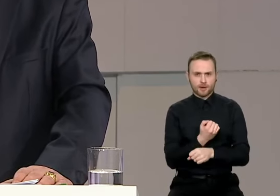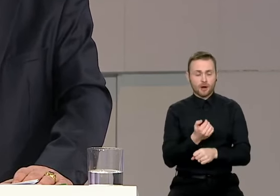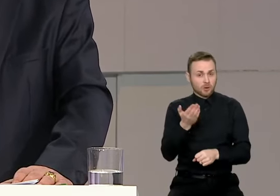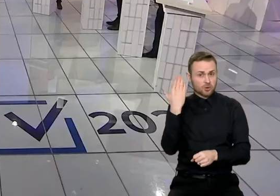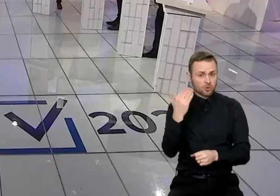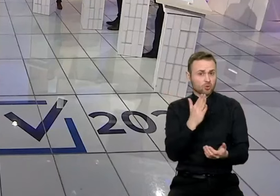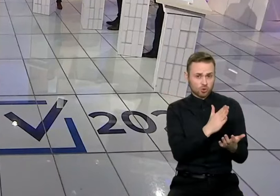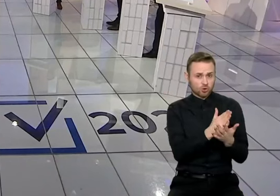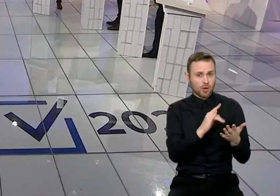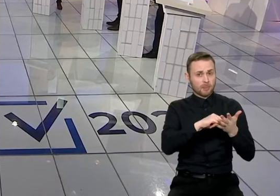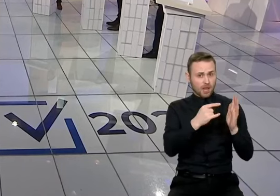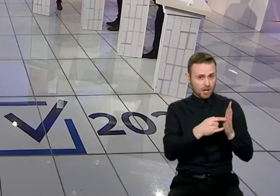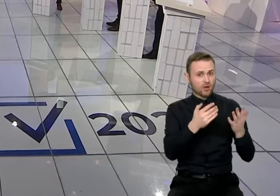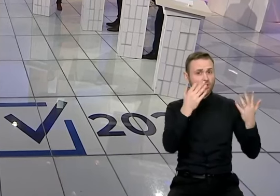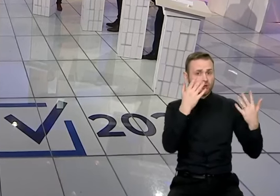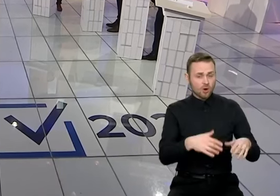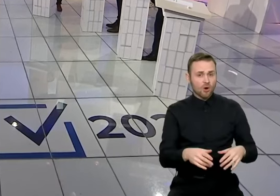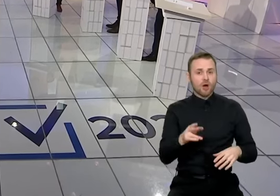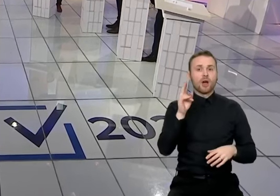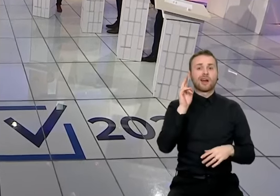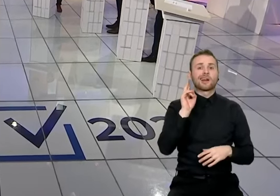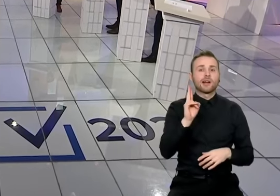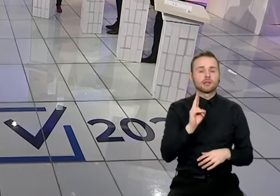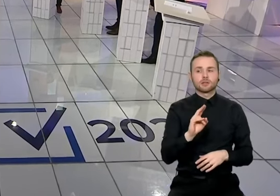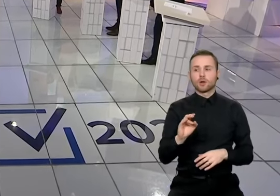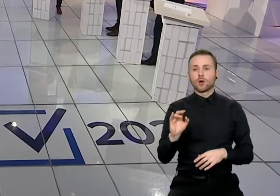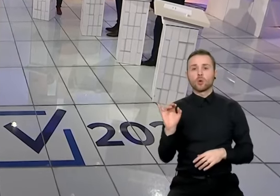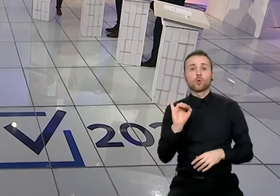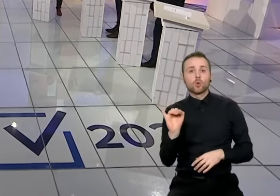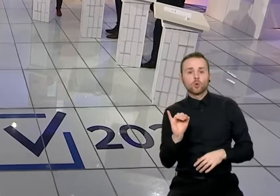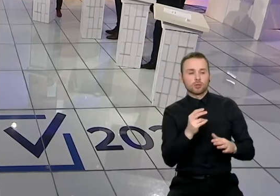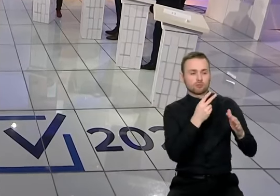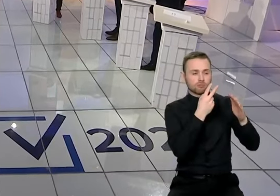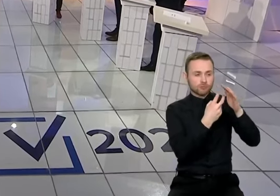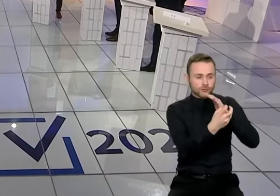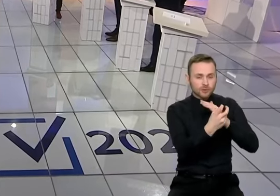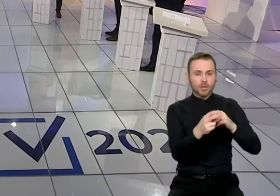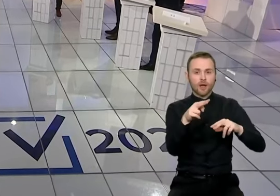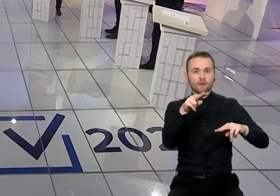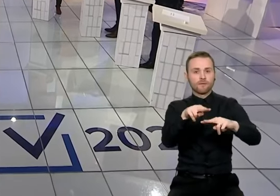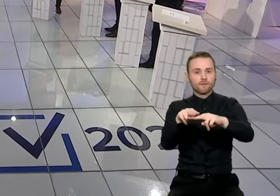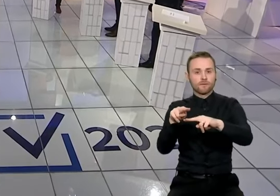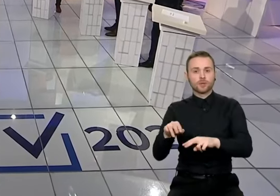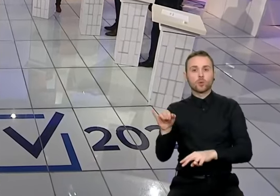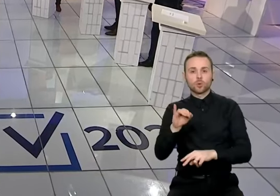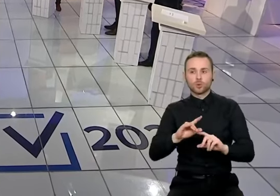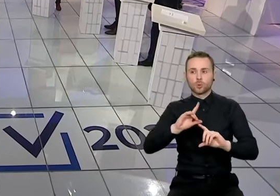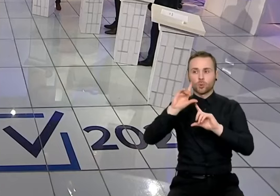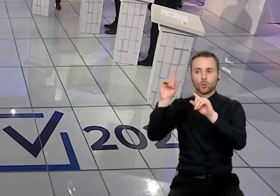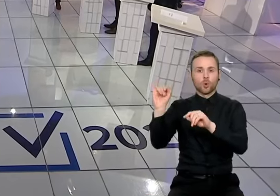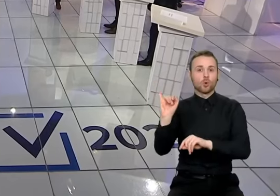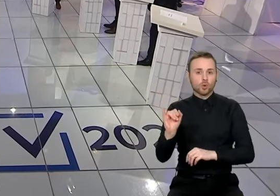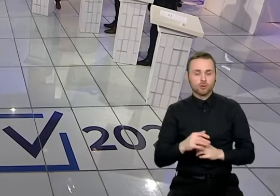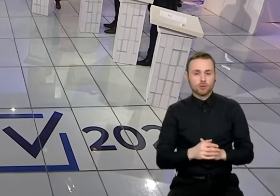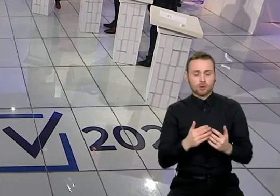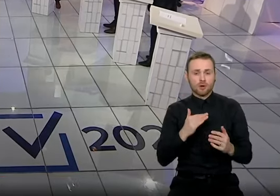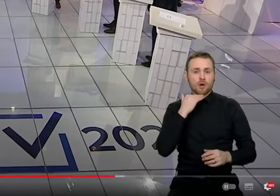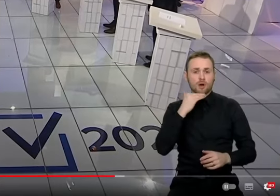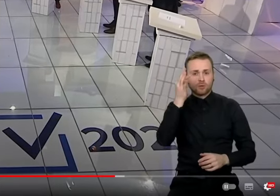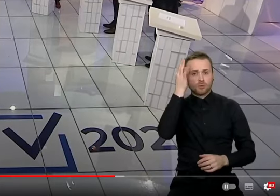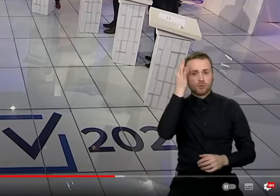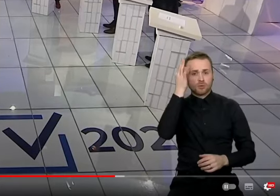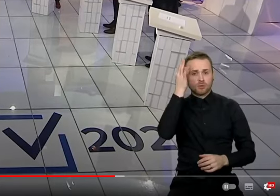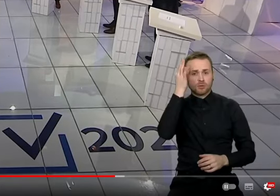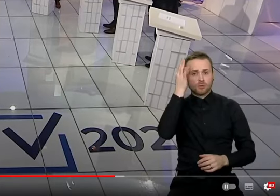buvo toks planas, kas kur slėpiasi, kas kur eina, kur surinkimo punktai, į kur išvažiuoja. Ir nustatytos vietos galų galę į kur